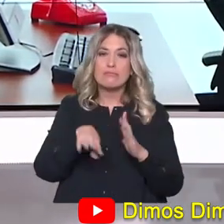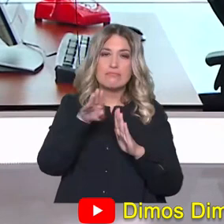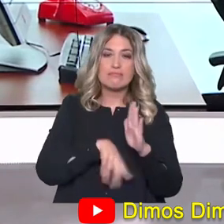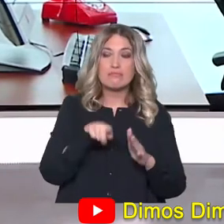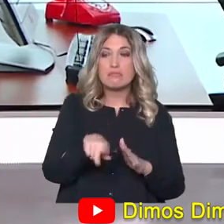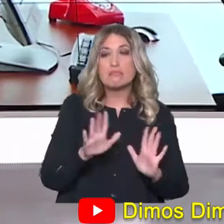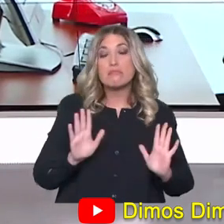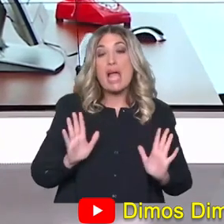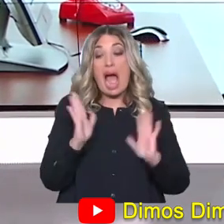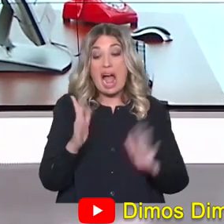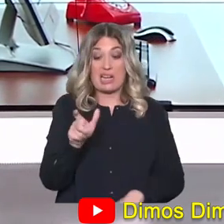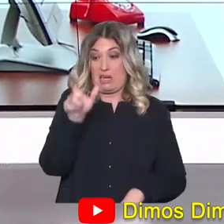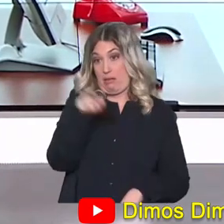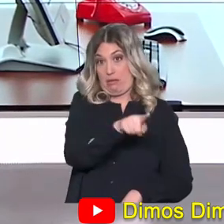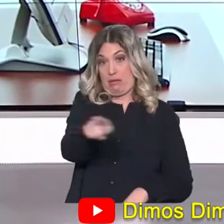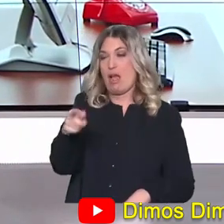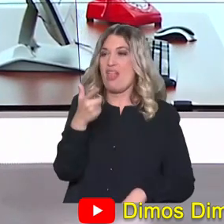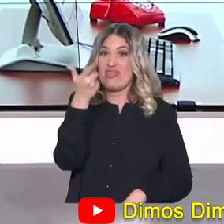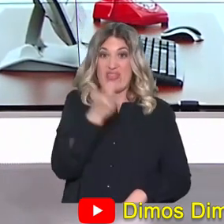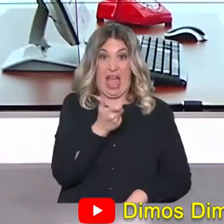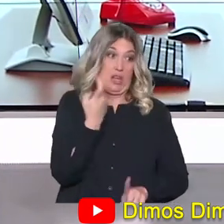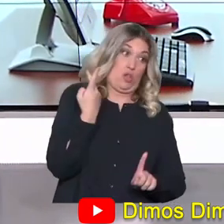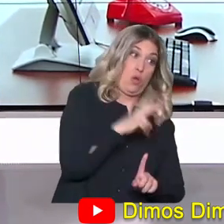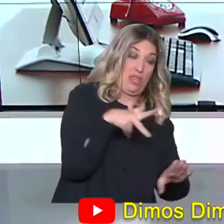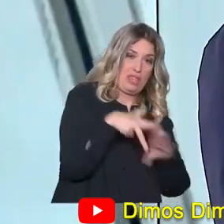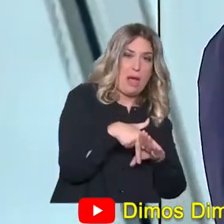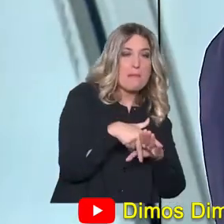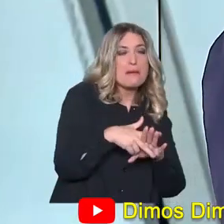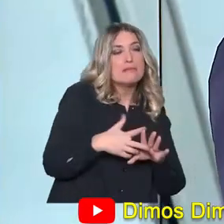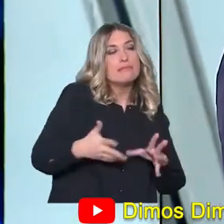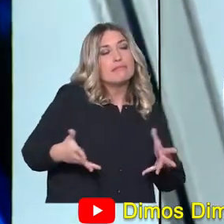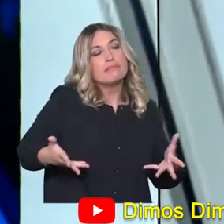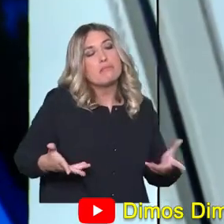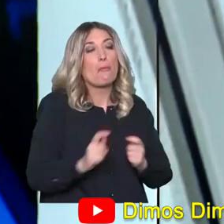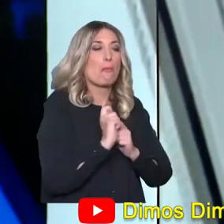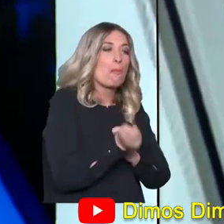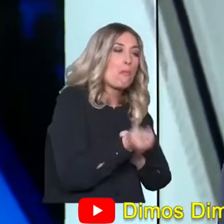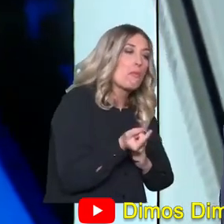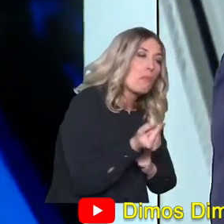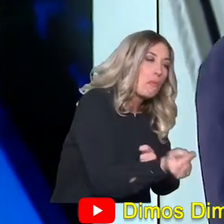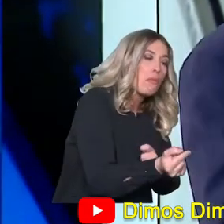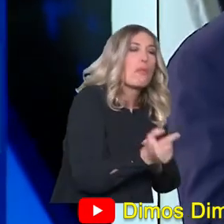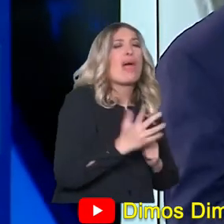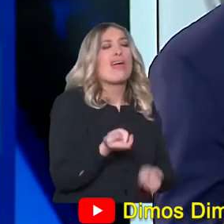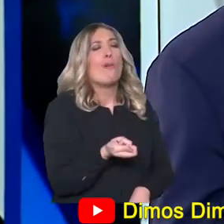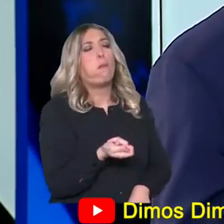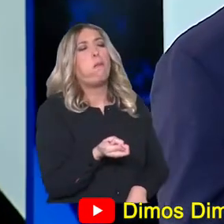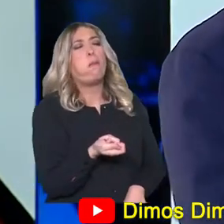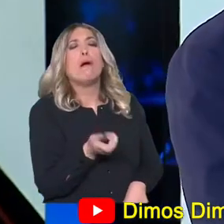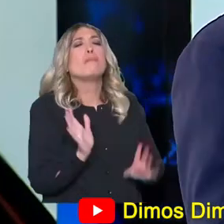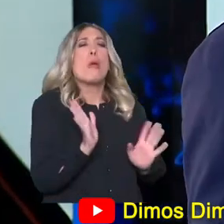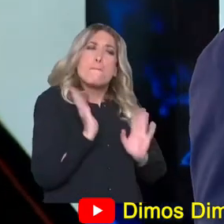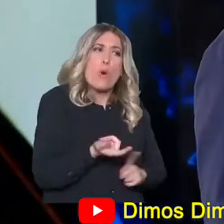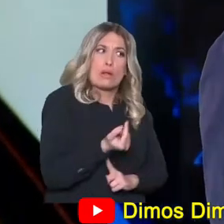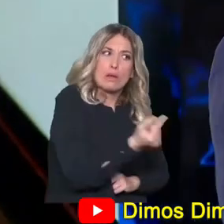μπλέξεις, αν το δάνειό σου μεταφερθεί, είτε το εξυπηρετείς, γιατί υπάρχουν και αυτές τις περιπτώσεις, είτε δεν το εξυπηρετείς,